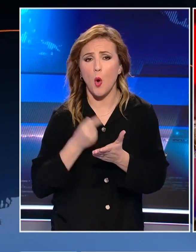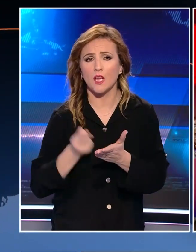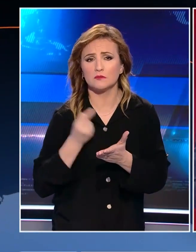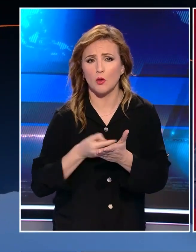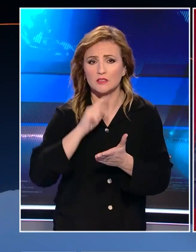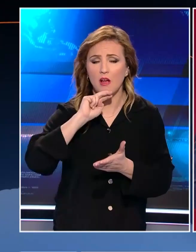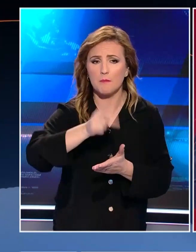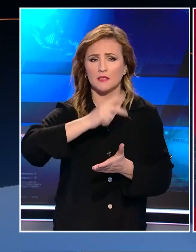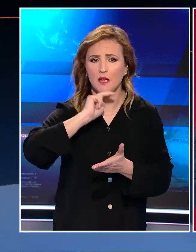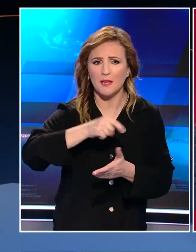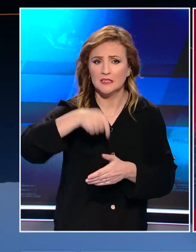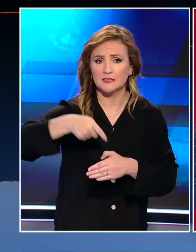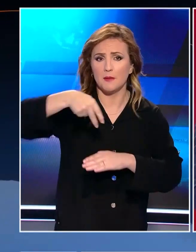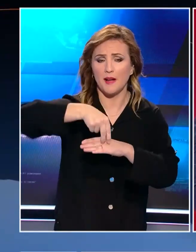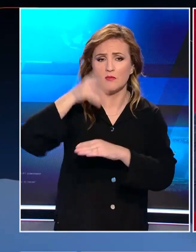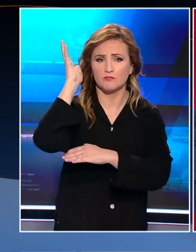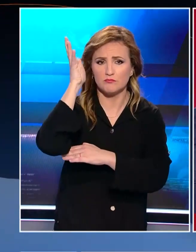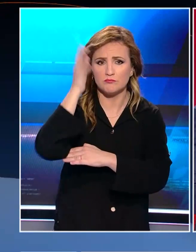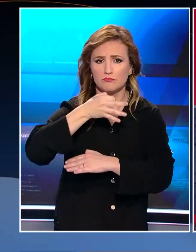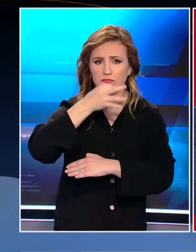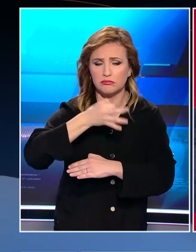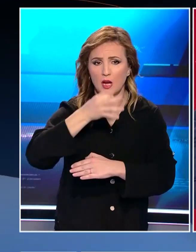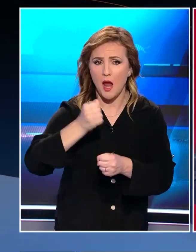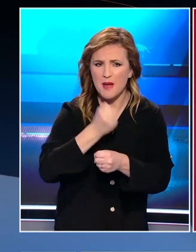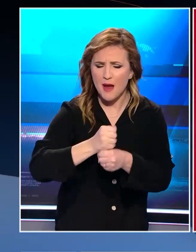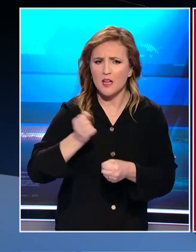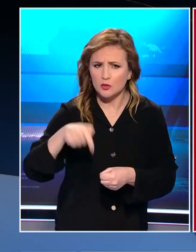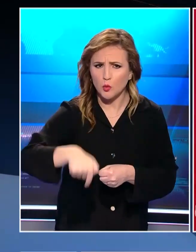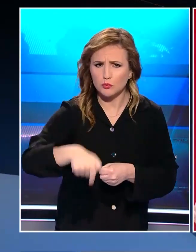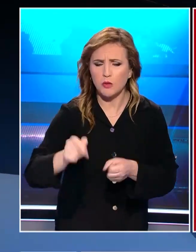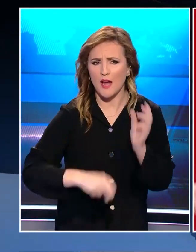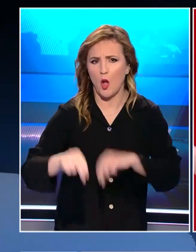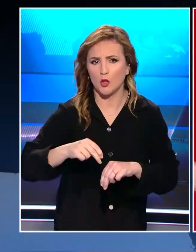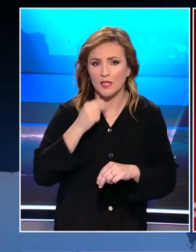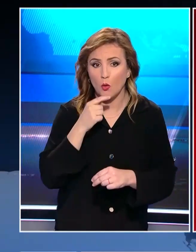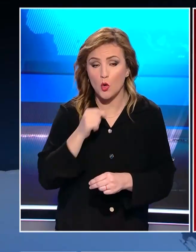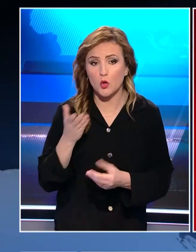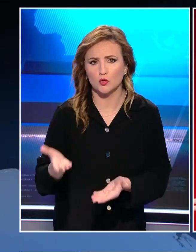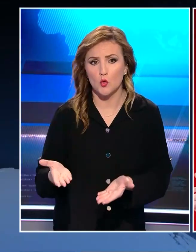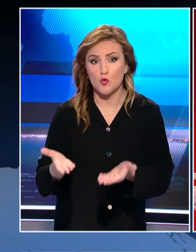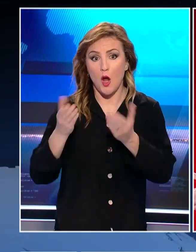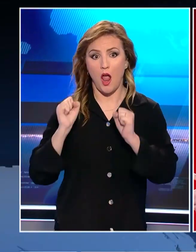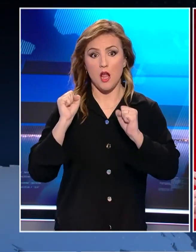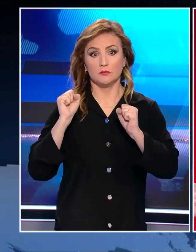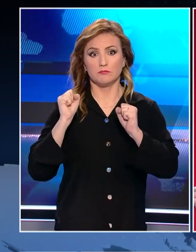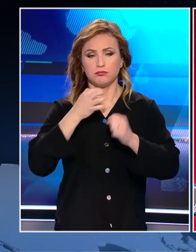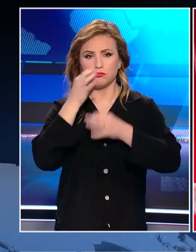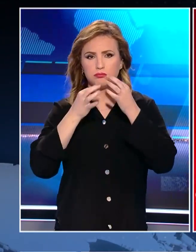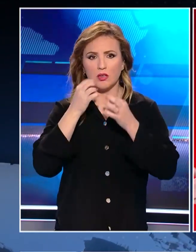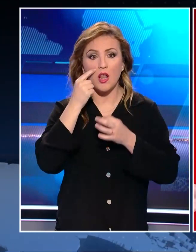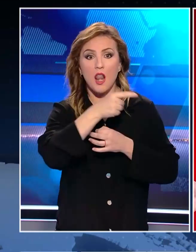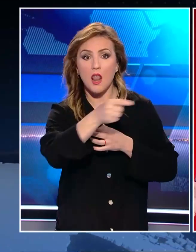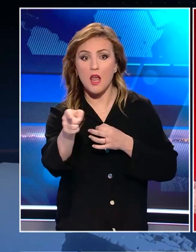απαντώντας σήμερα επεμένοντας αρχικά στις εκλογές σήκωσε τους τόνους δείχνοντας ουσιαστικά τους